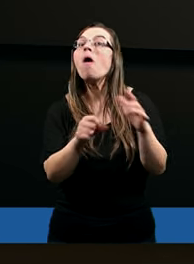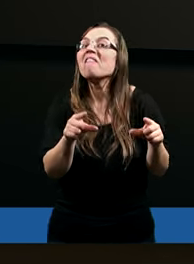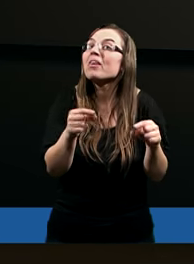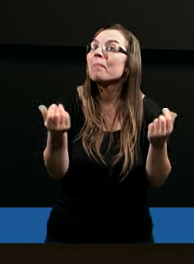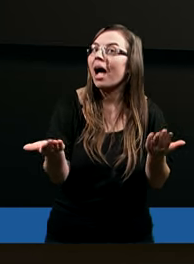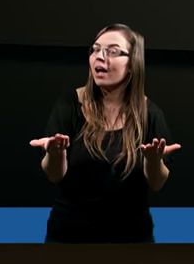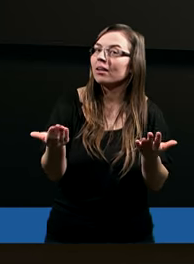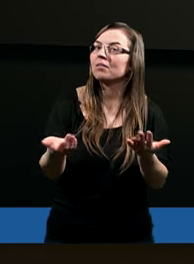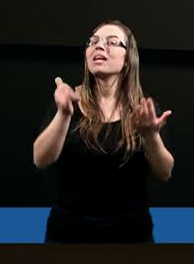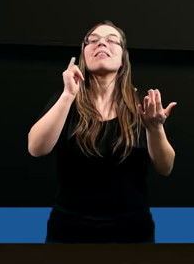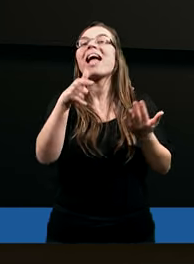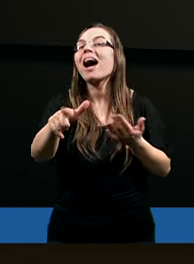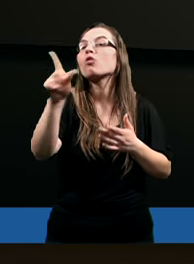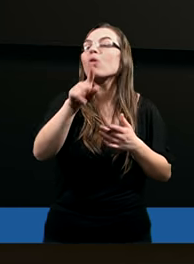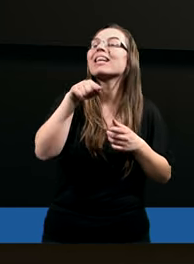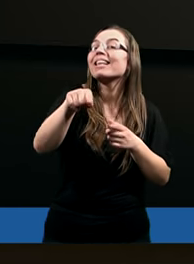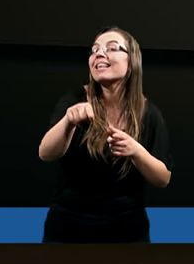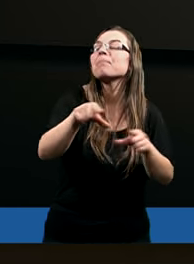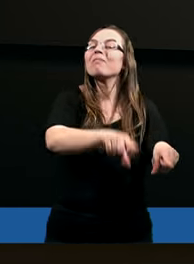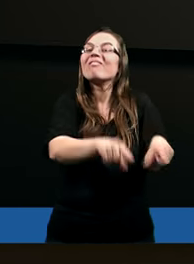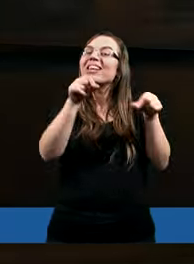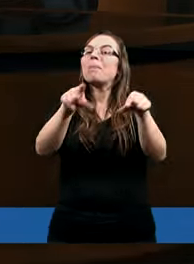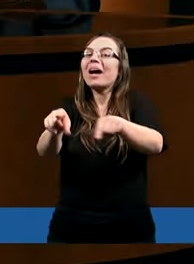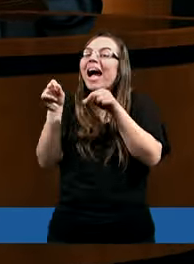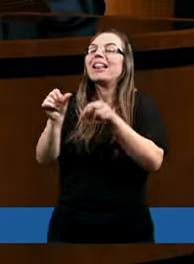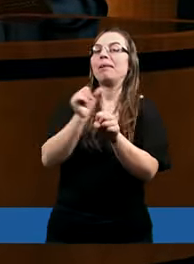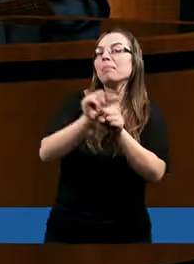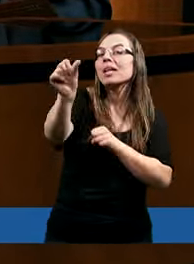Jak to jest z tymi wybranymi?